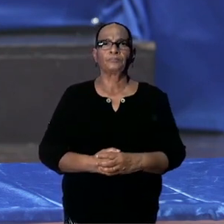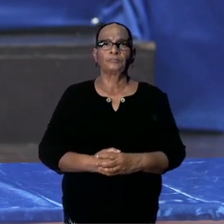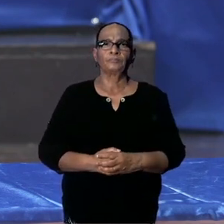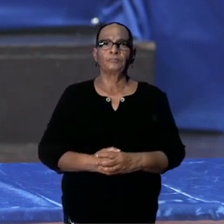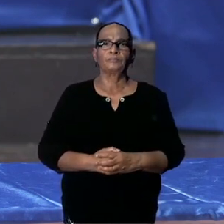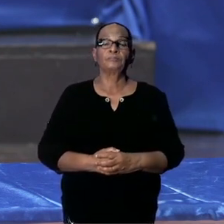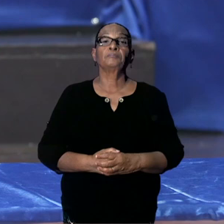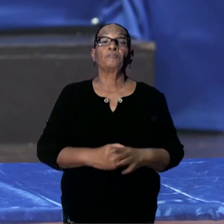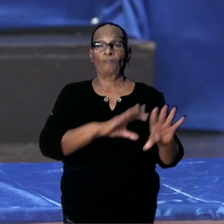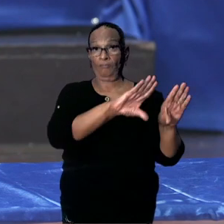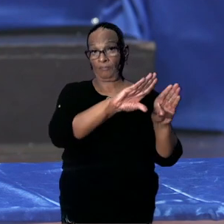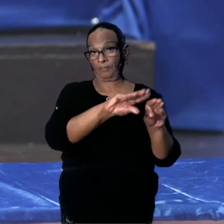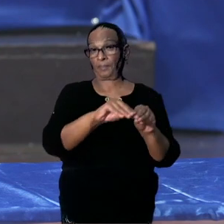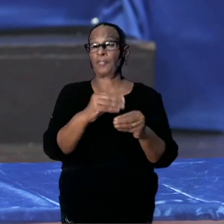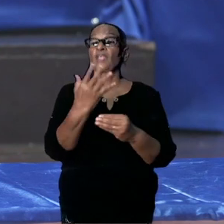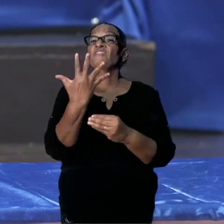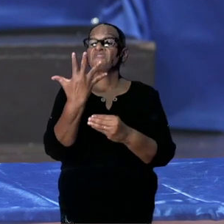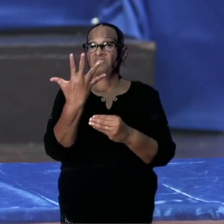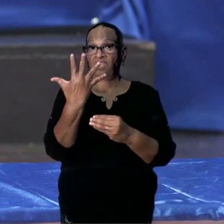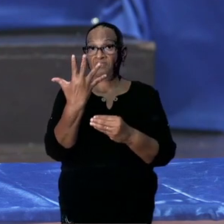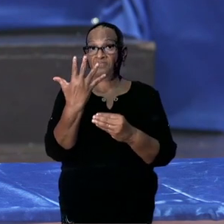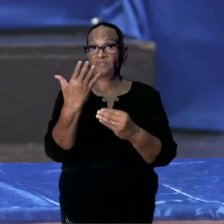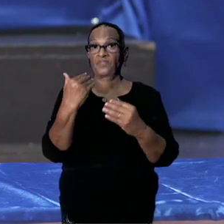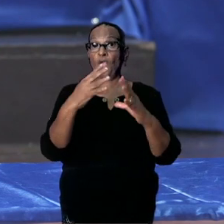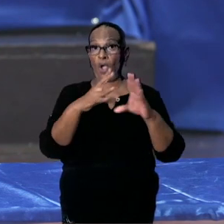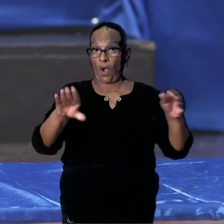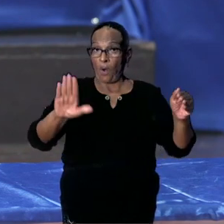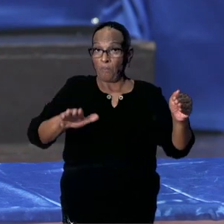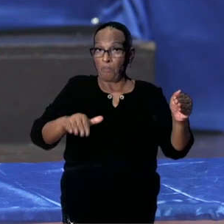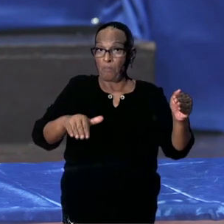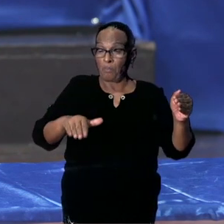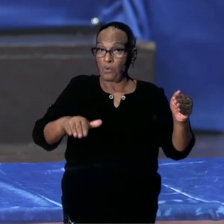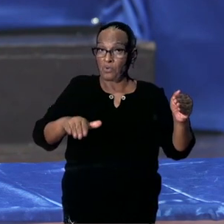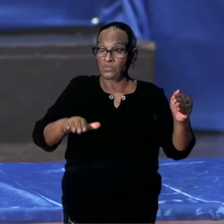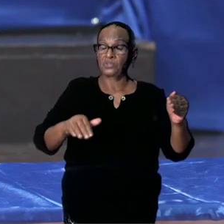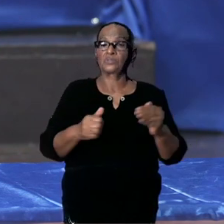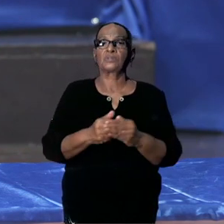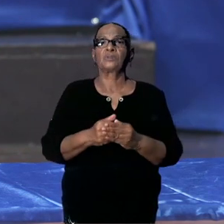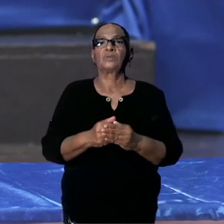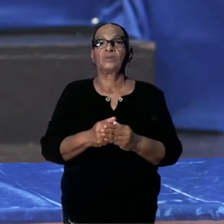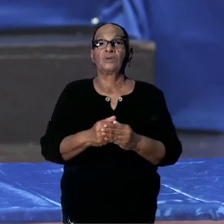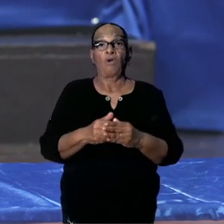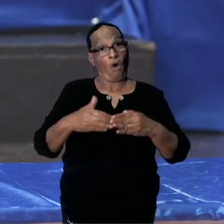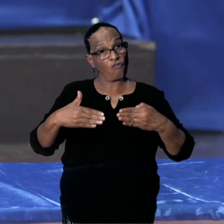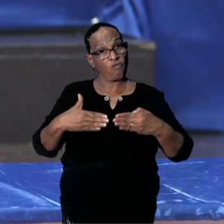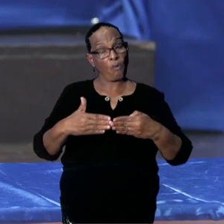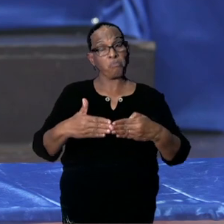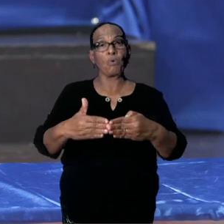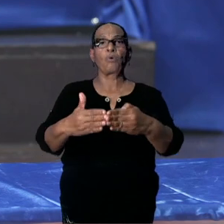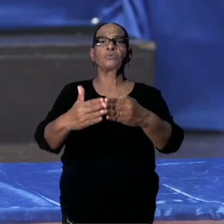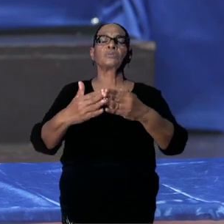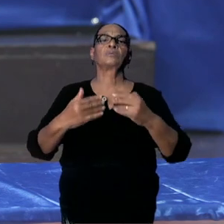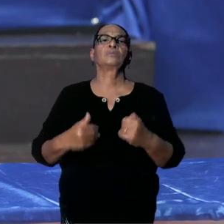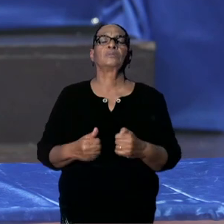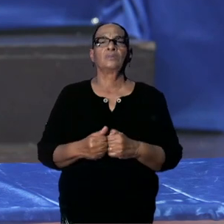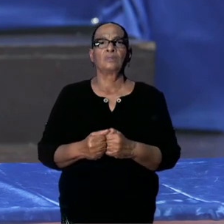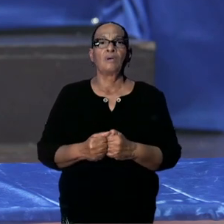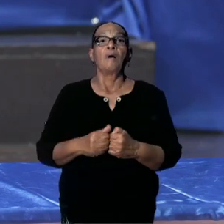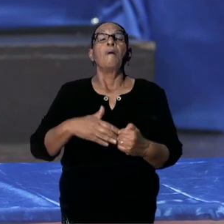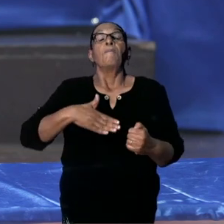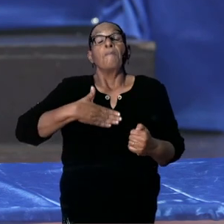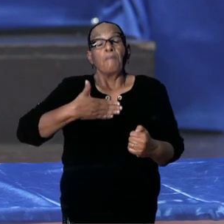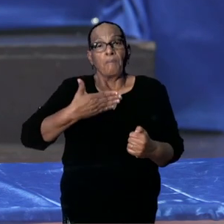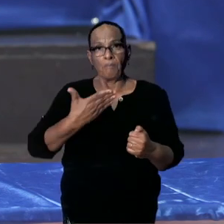Maatregel 5, personenvervoer door middel van het openbaar transport over de weg of over het water. is uitsluitend